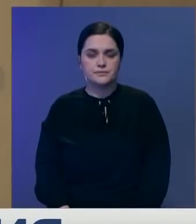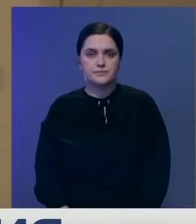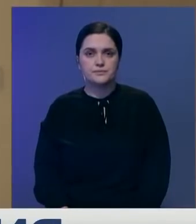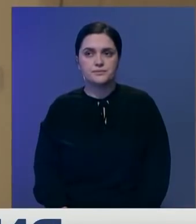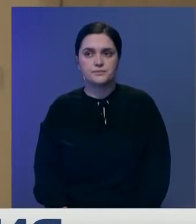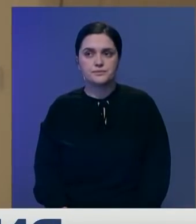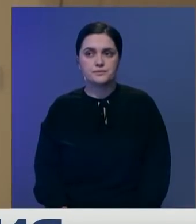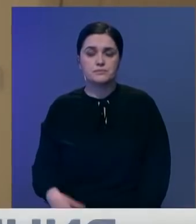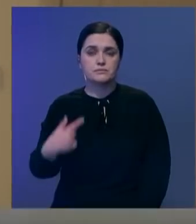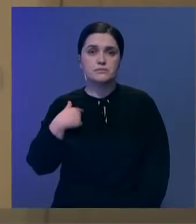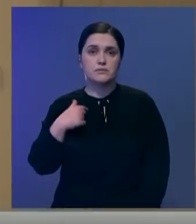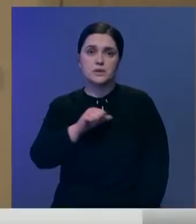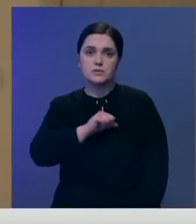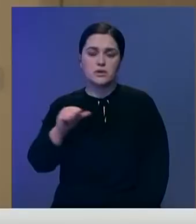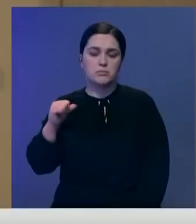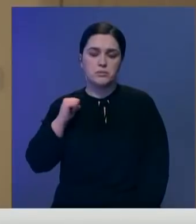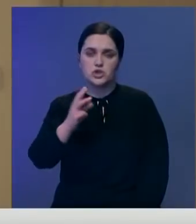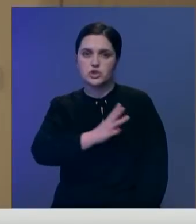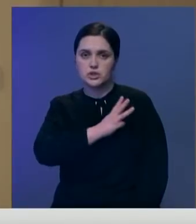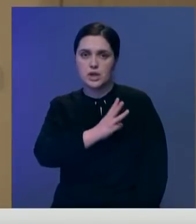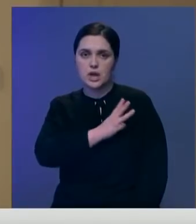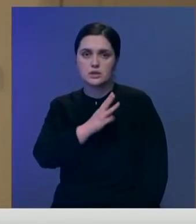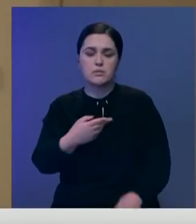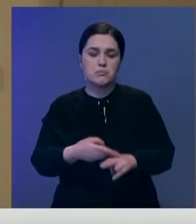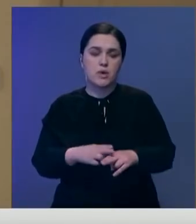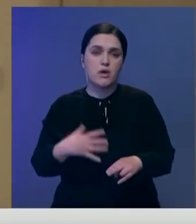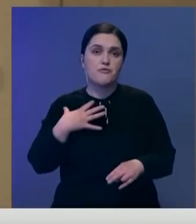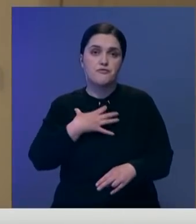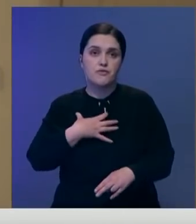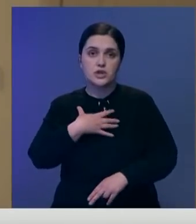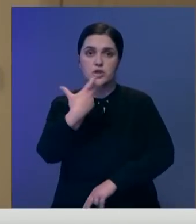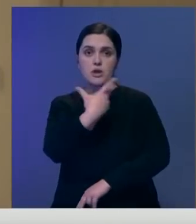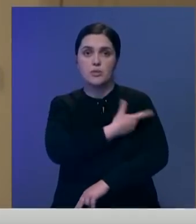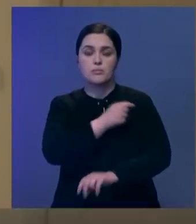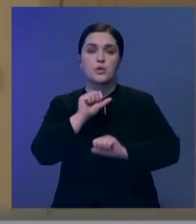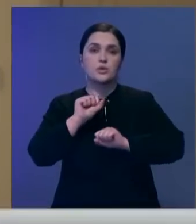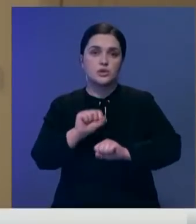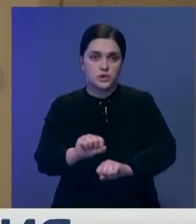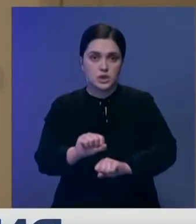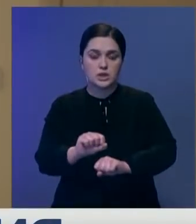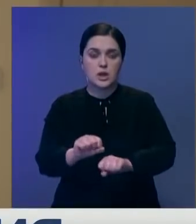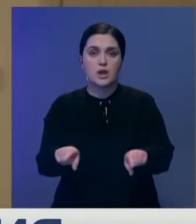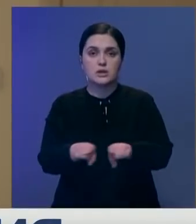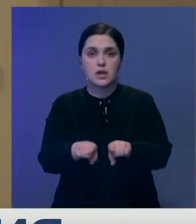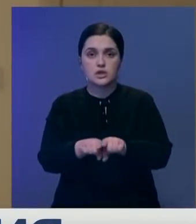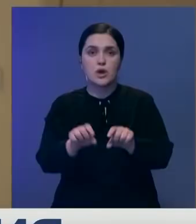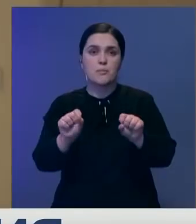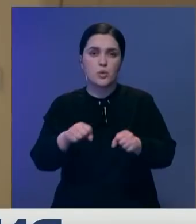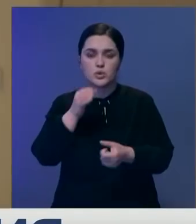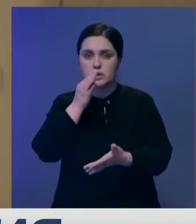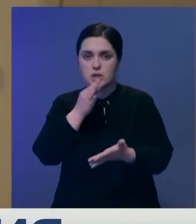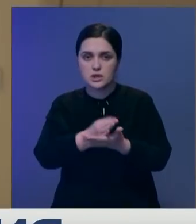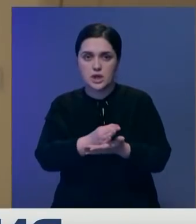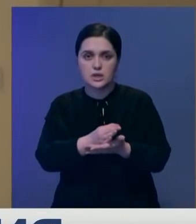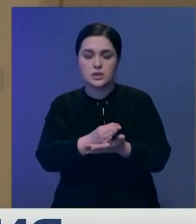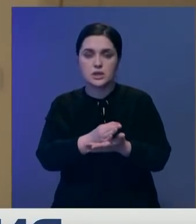Я сам предъявил желание, потому что я понимаю значимость клиники коронавирусной инфекции. Также могу сказать, что на данный